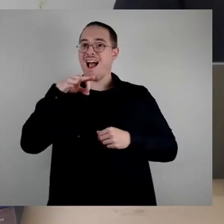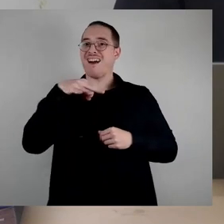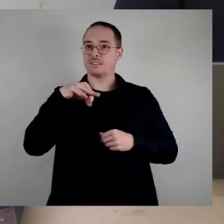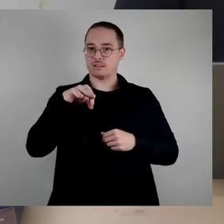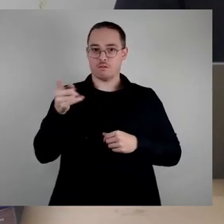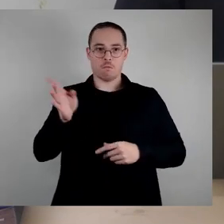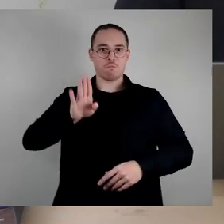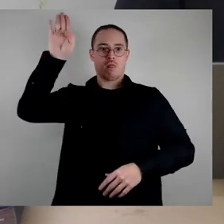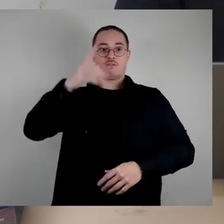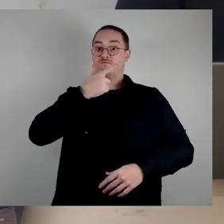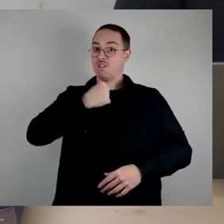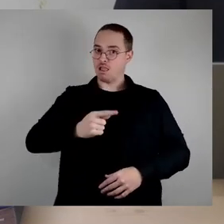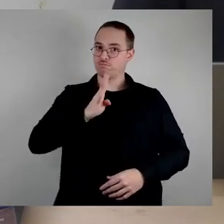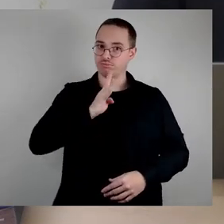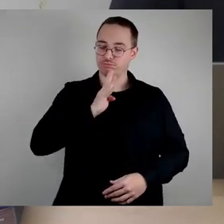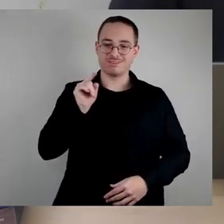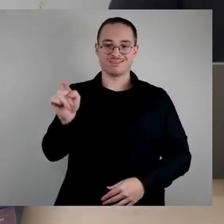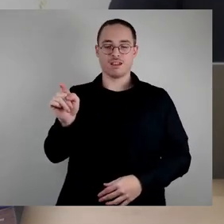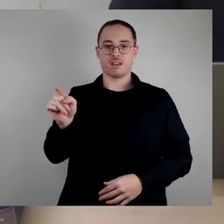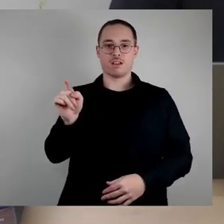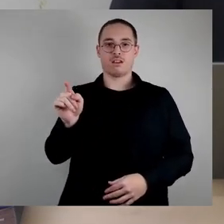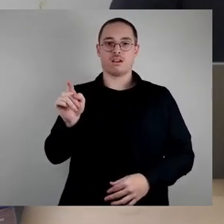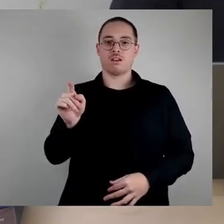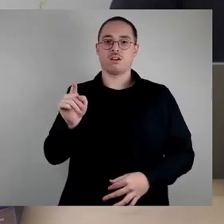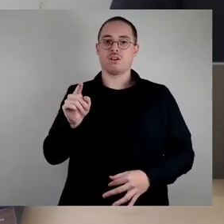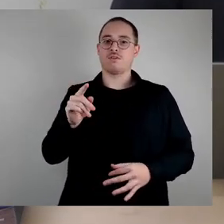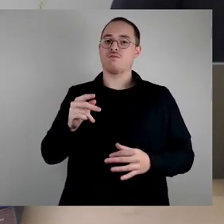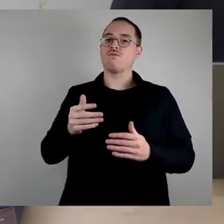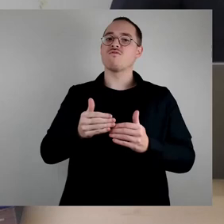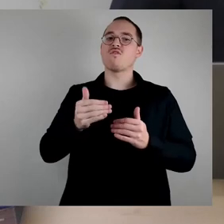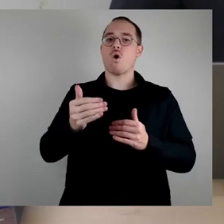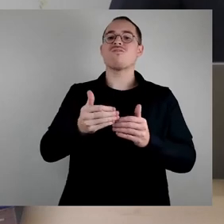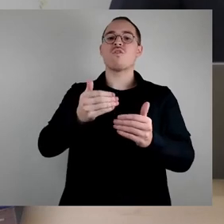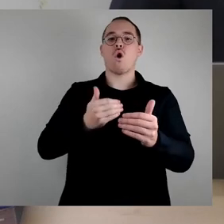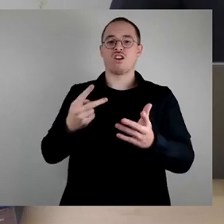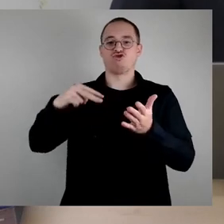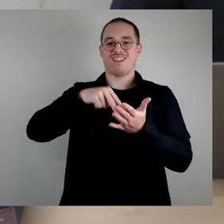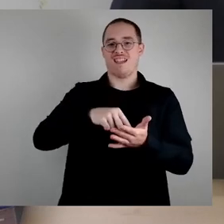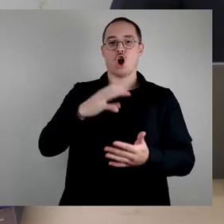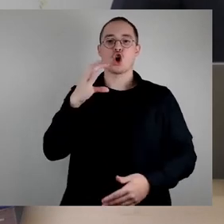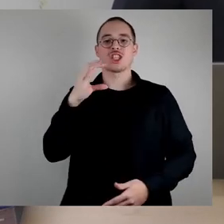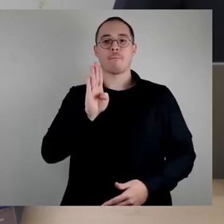der Ortsvorsteher von Kosse-Baudi, Herr Lotz-Kusche, und ich darf ihn nach vorne bitten zu seinem Beitrag.